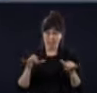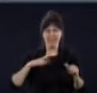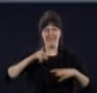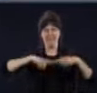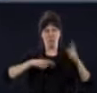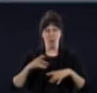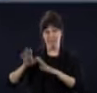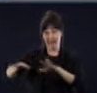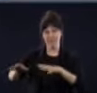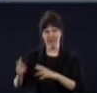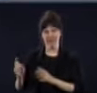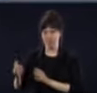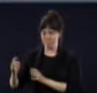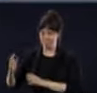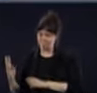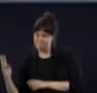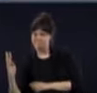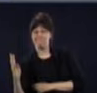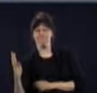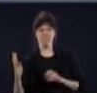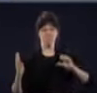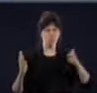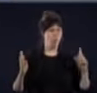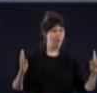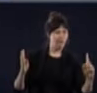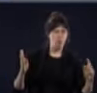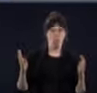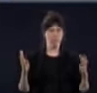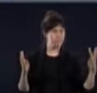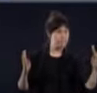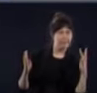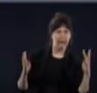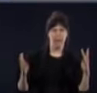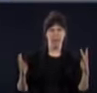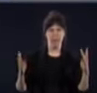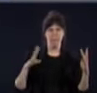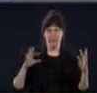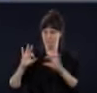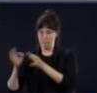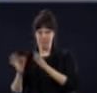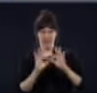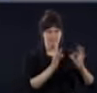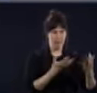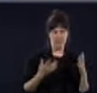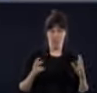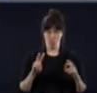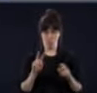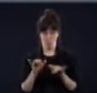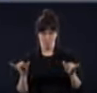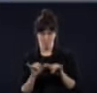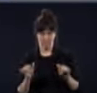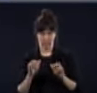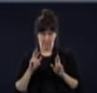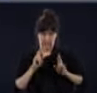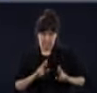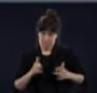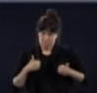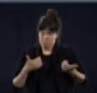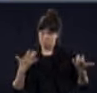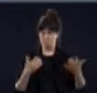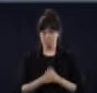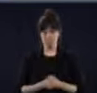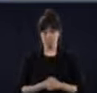mais ils sont tous à distance, sauf les familles immédiates. Fait que donc, ça, c'est possible. Puis c'est possible d'aller prendre l'air, on l'a dit. Mais il faut